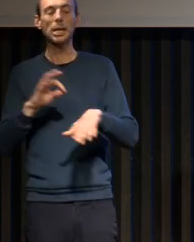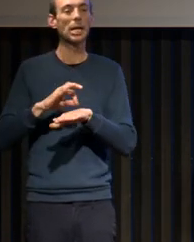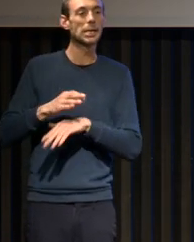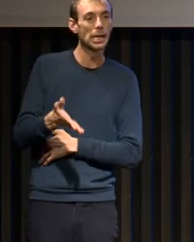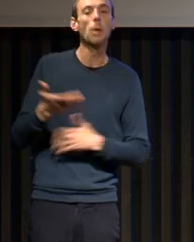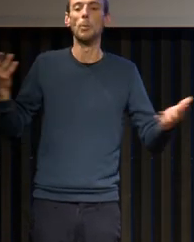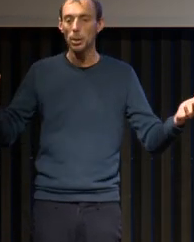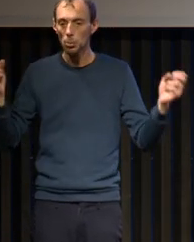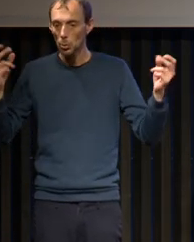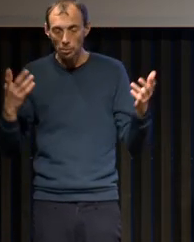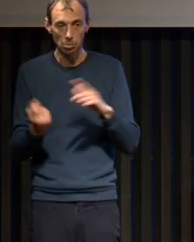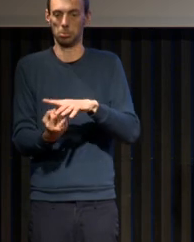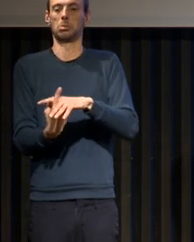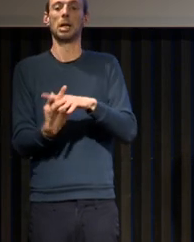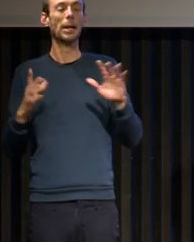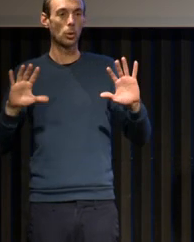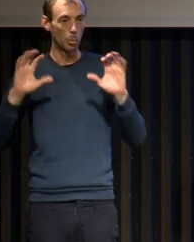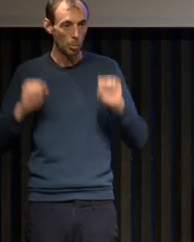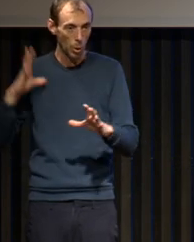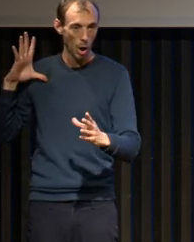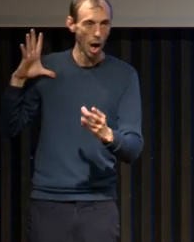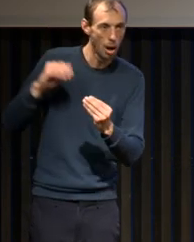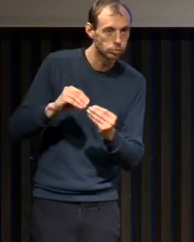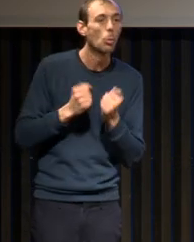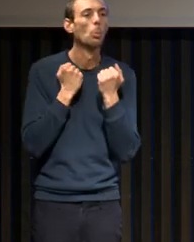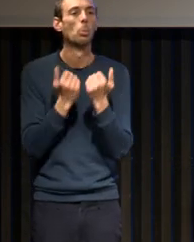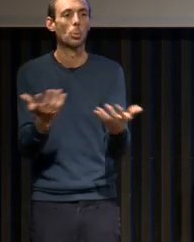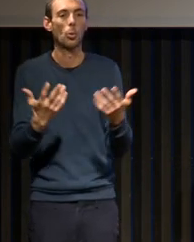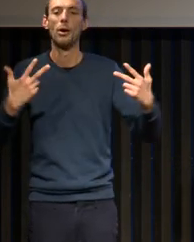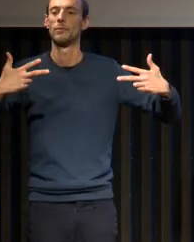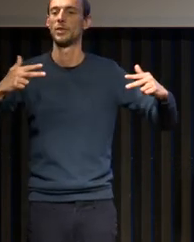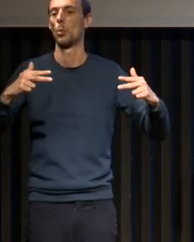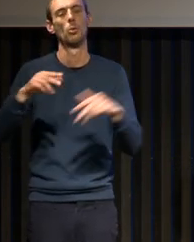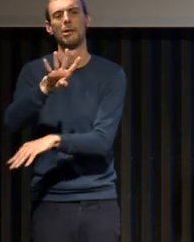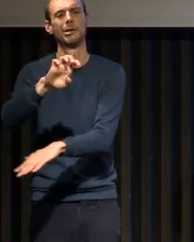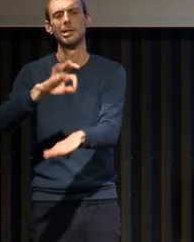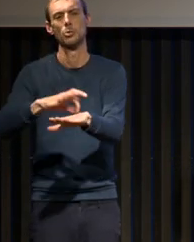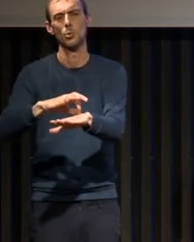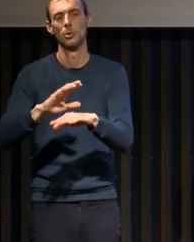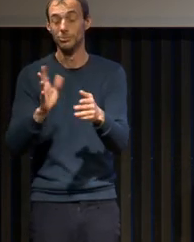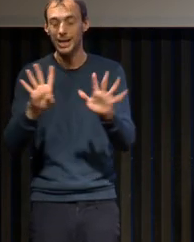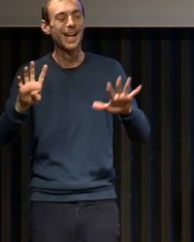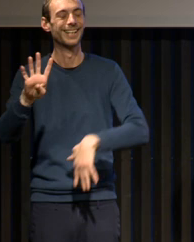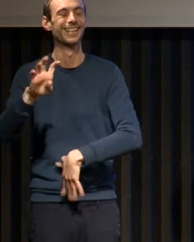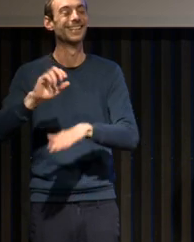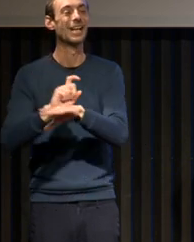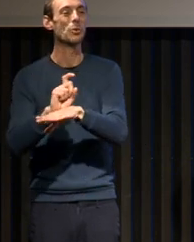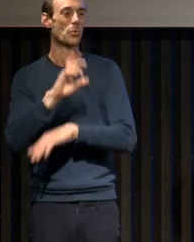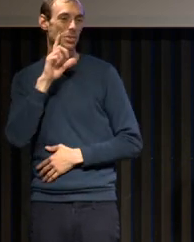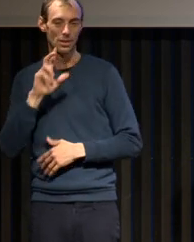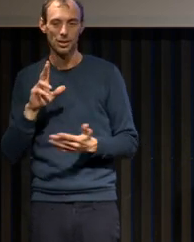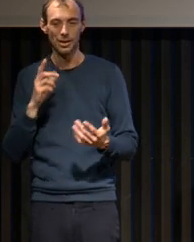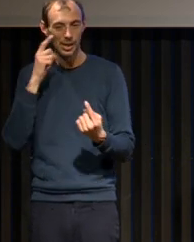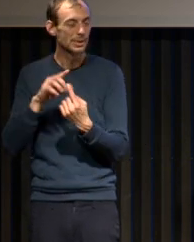peut la synthétiser ? Je vous propose simplement une vidéo de 40 secondes qui est fait résumée. Et c'est ça qui est intéressant. On voit comment,